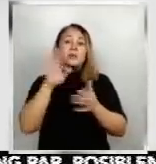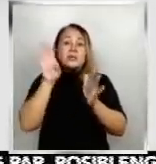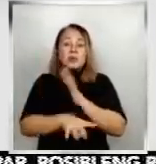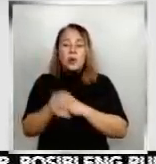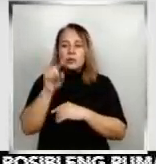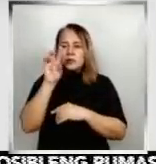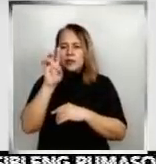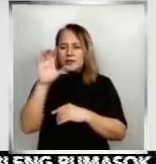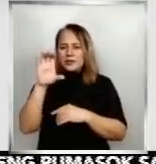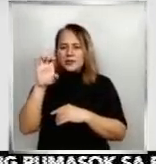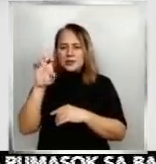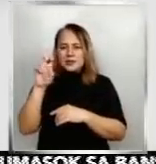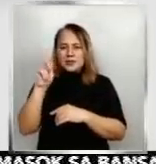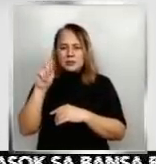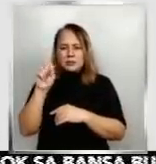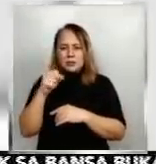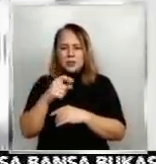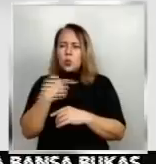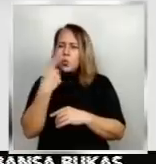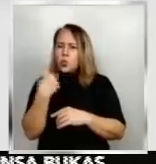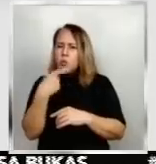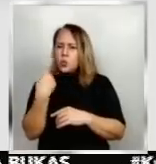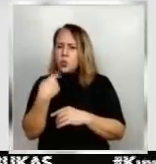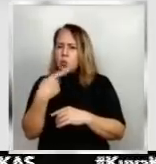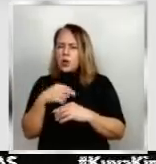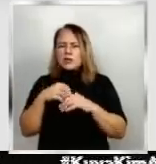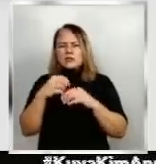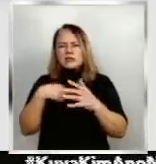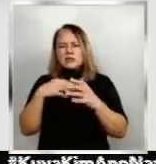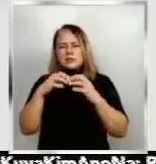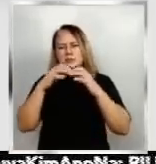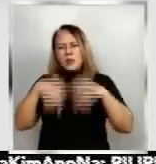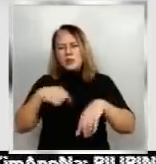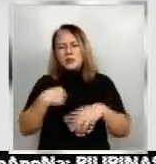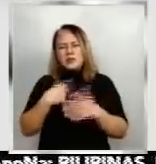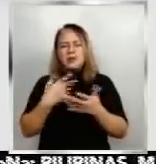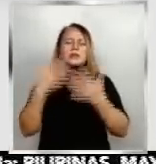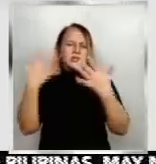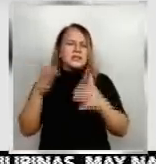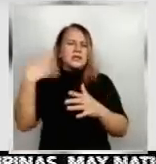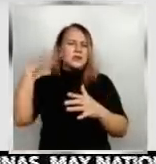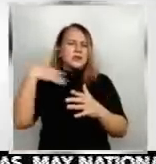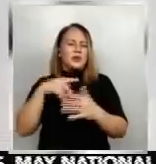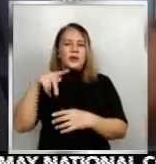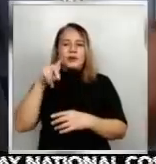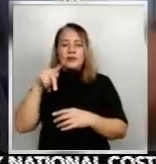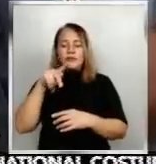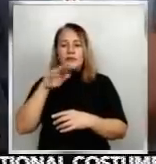pinangalanan ni Luxin kung sino ang nag-drop the ball pero sabi niya nangyari na raw ito noon sa Pfizer at Moderna vaccines.